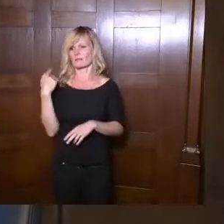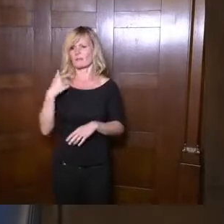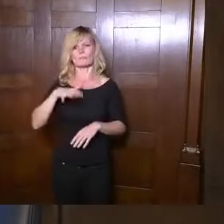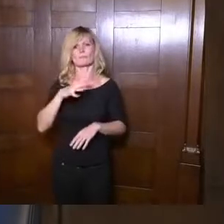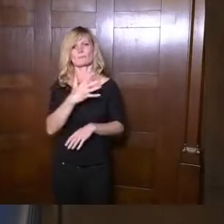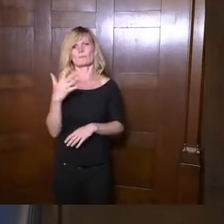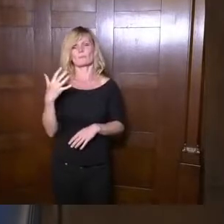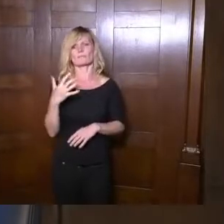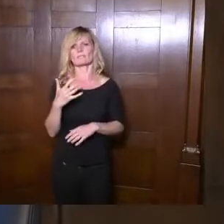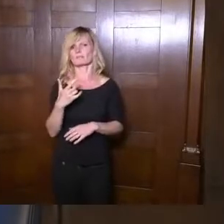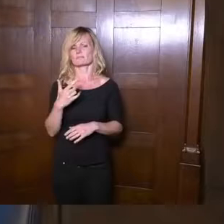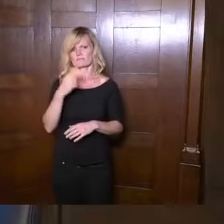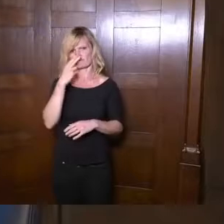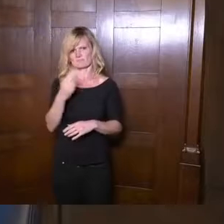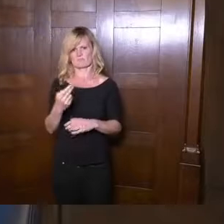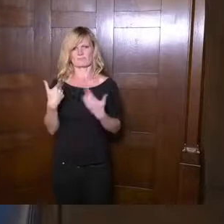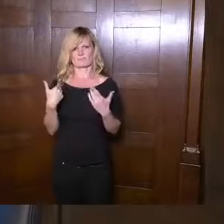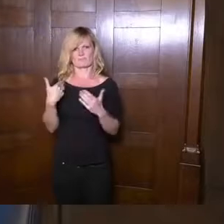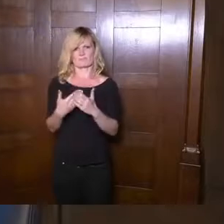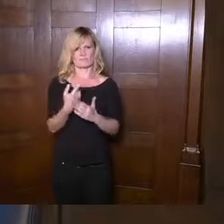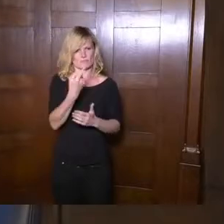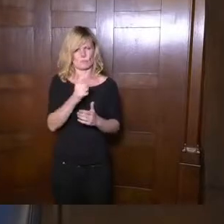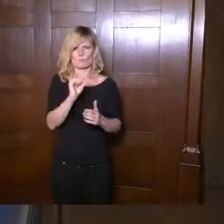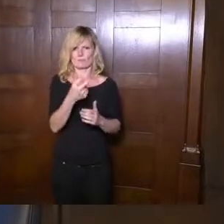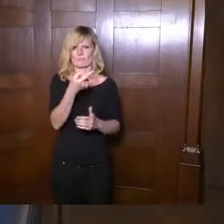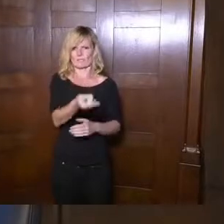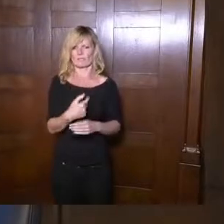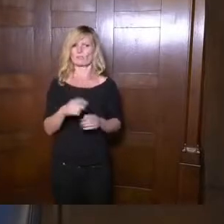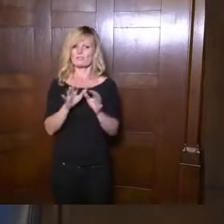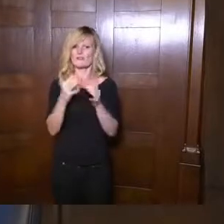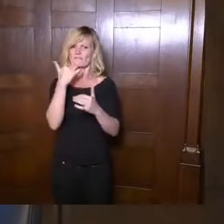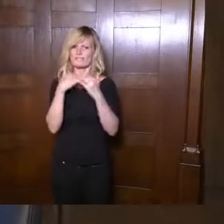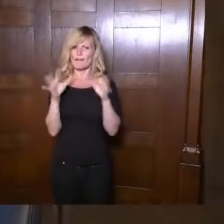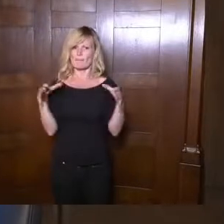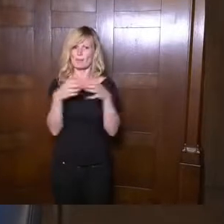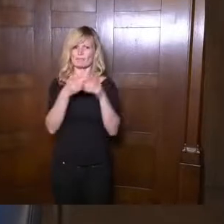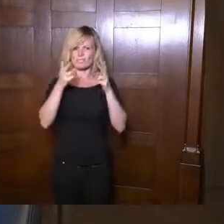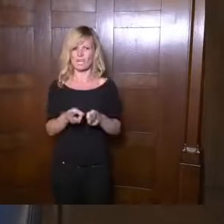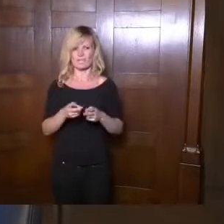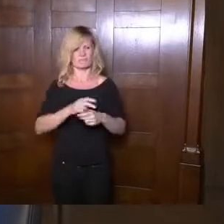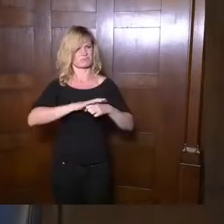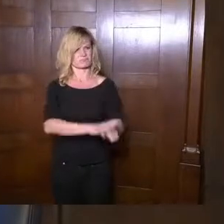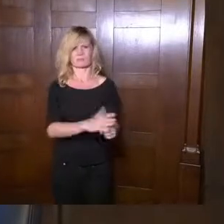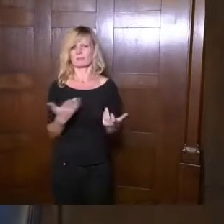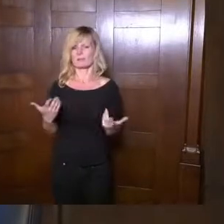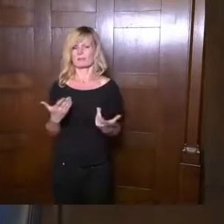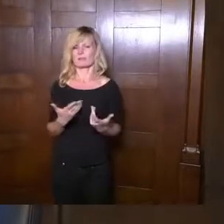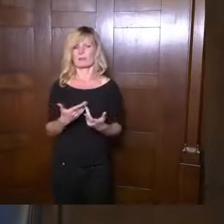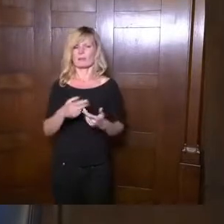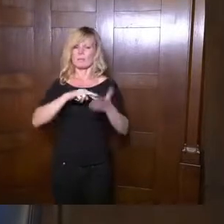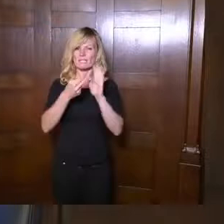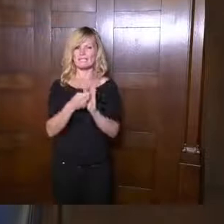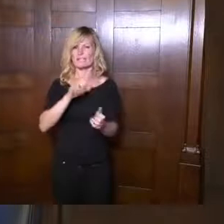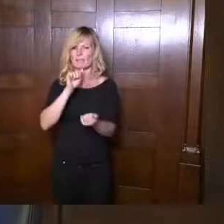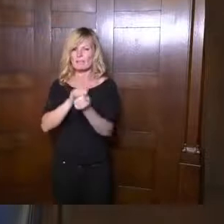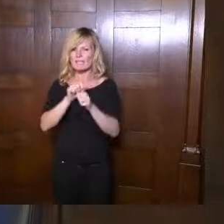konnte, und gegen das Versammlungsrecht. Es ist ein erheblicher Vertrauensverlust gegenüber Politik und Medien entstanden. Und zwar